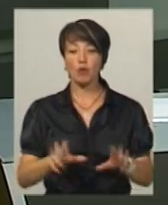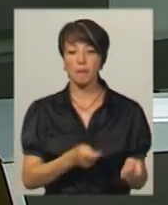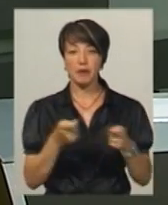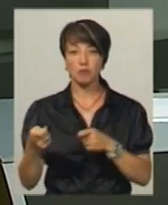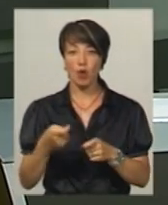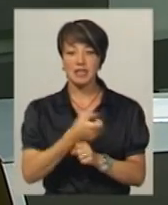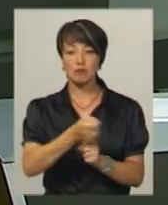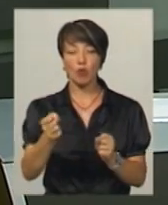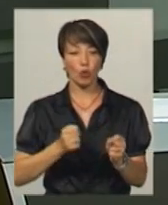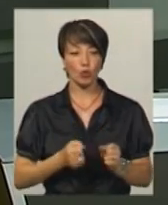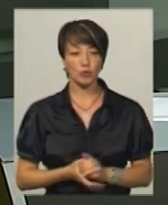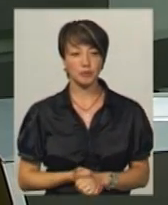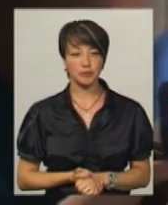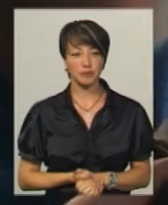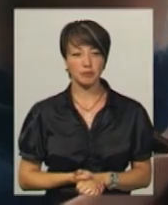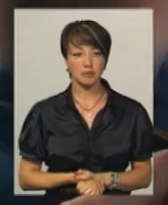вогнепальну зброю.